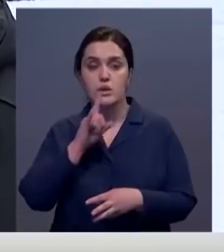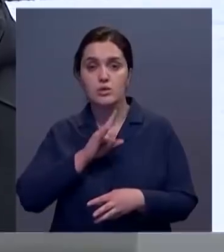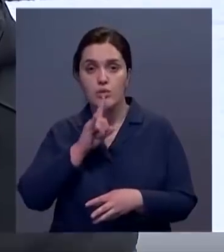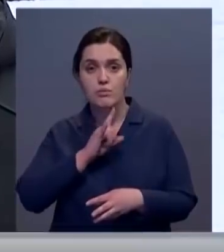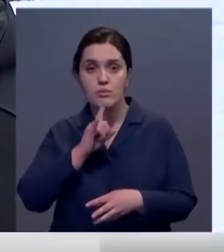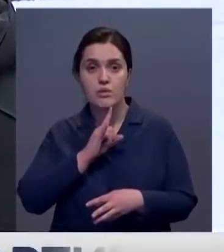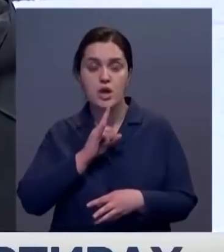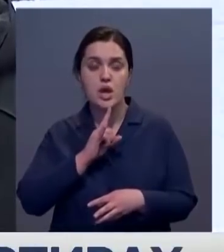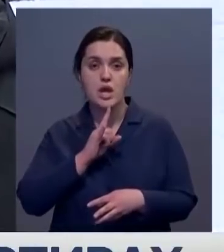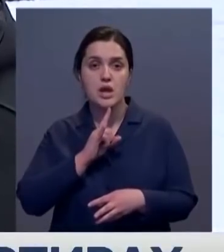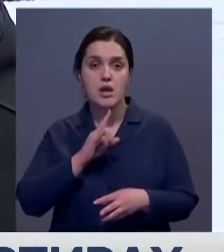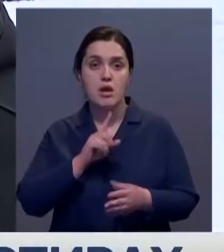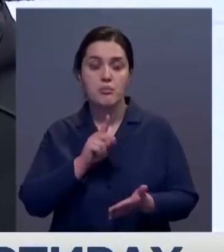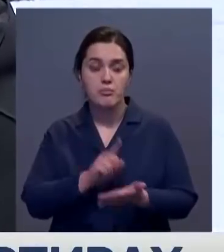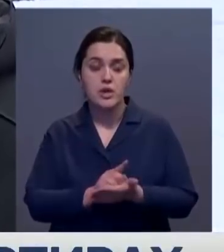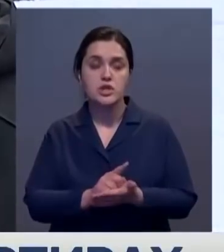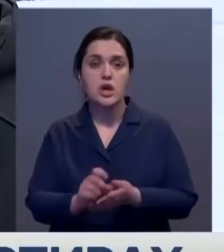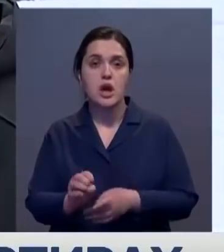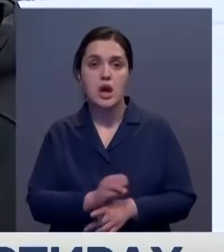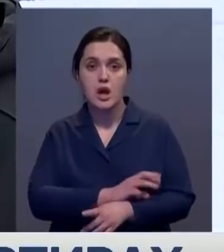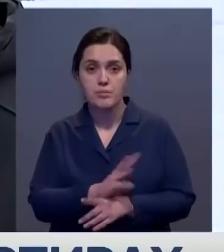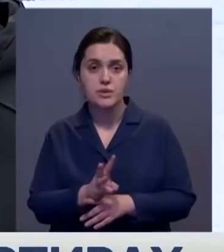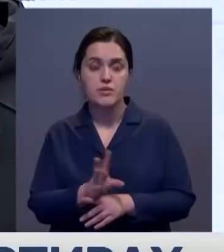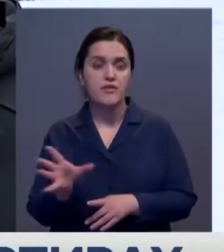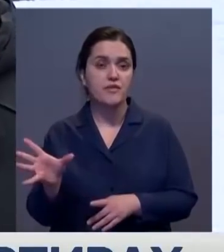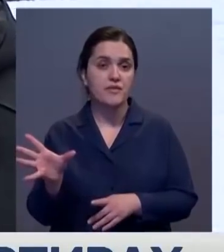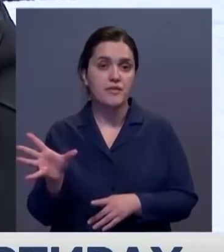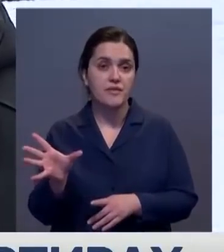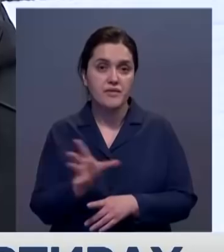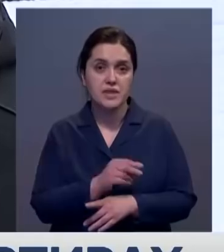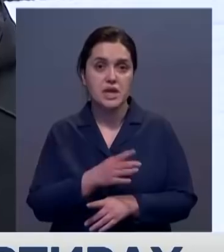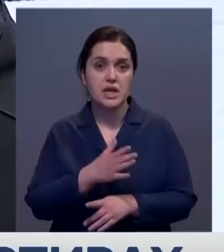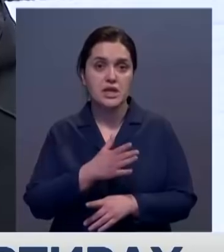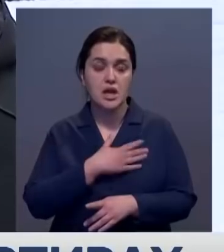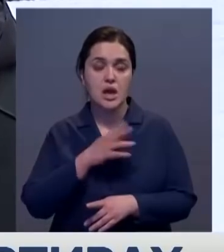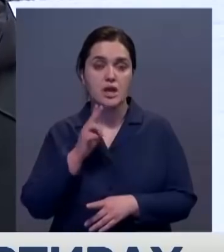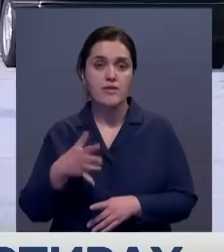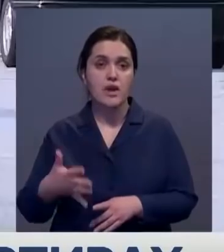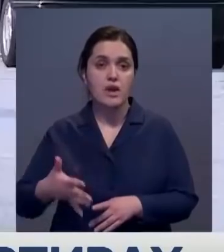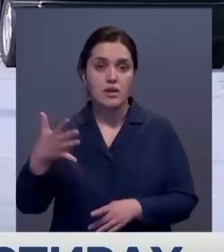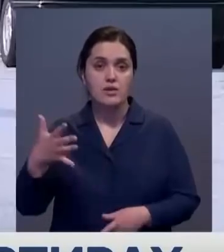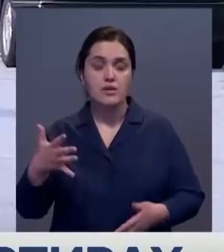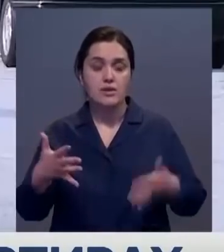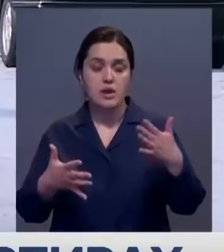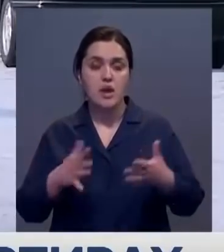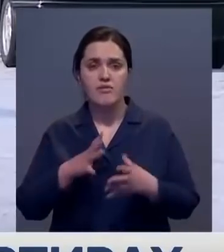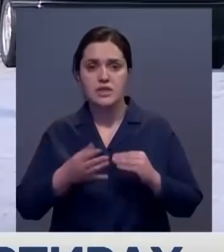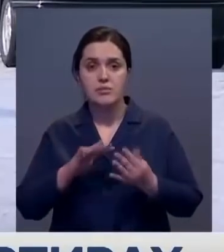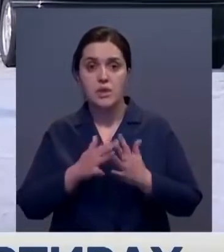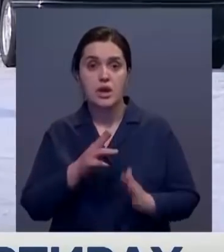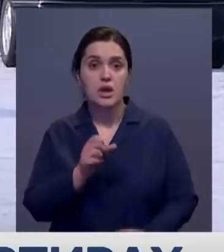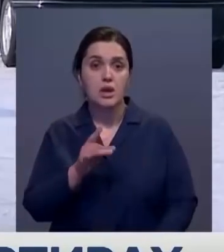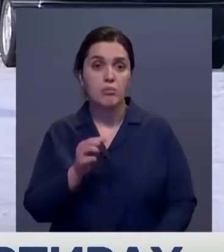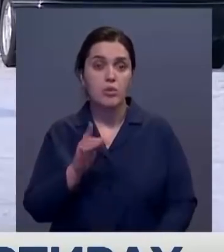Эта блочно-модульная котельная должна обеспечить всех наших многоквартирных жилых домов. В целом в селе Карбулак